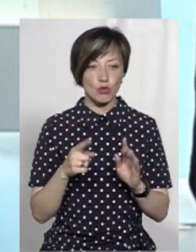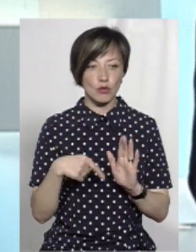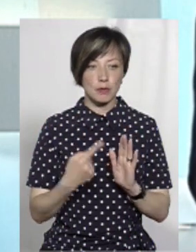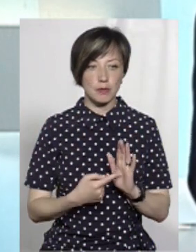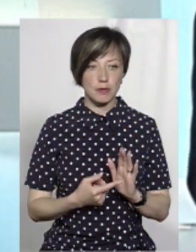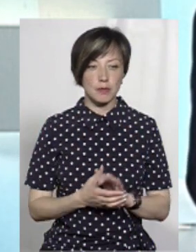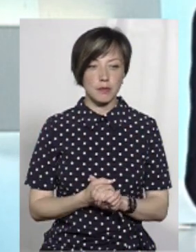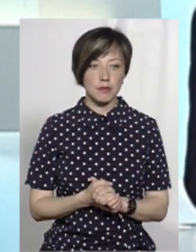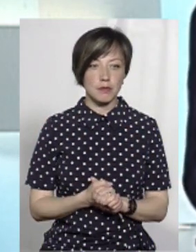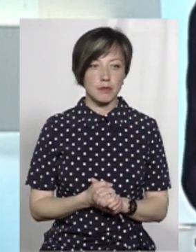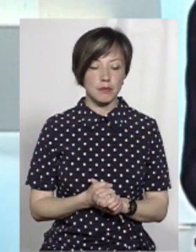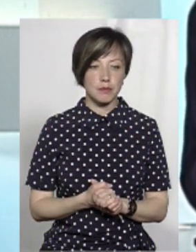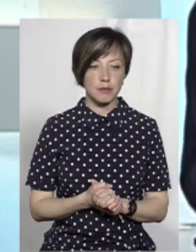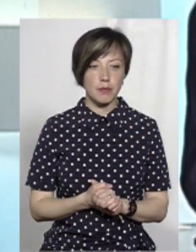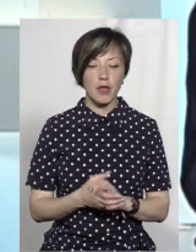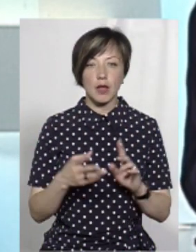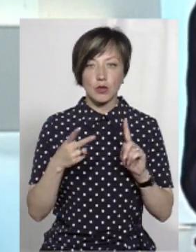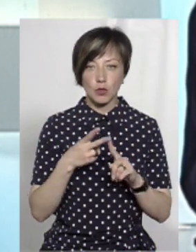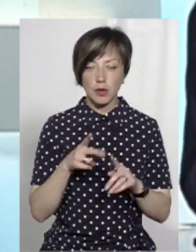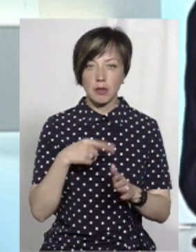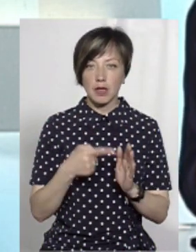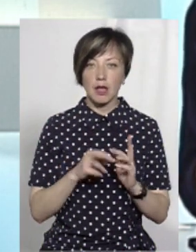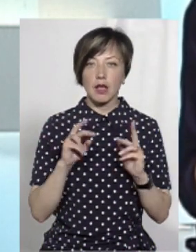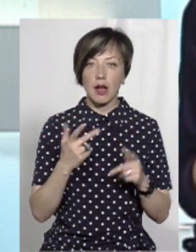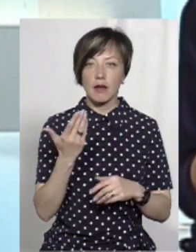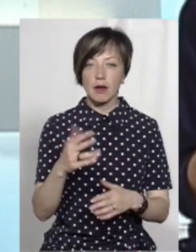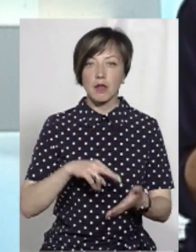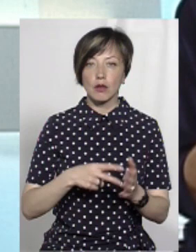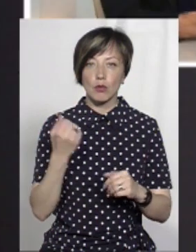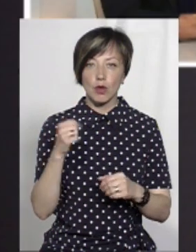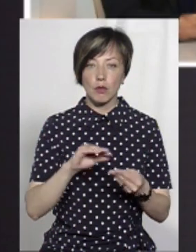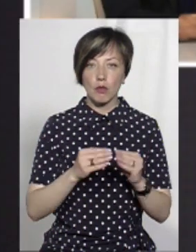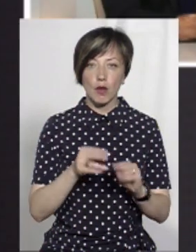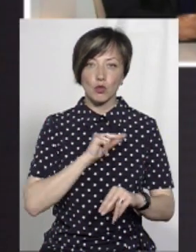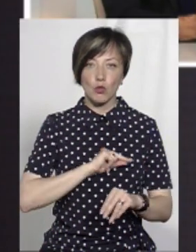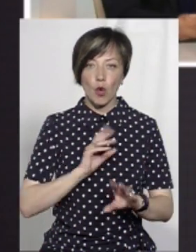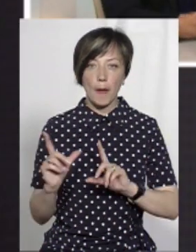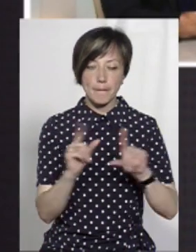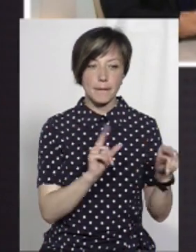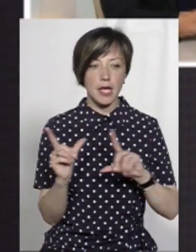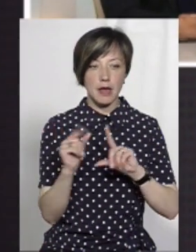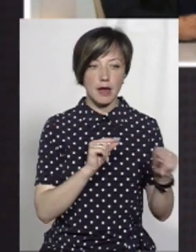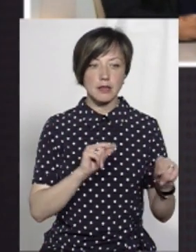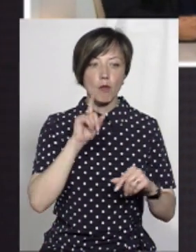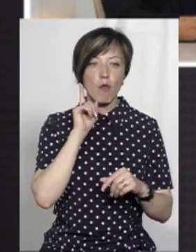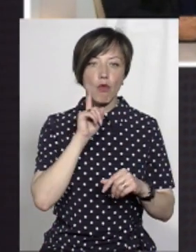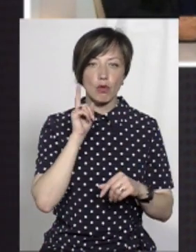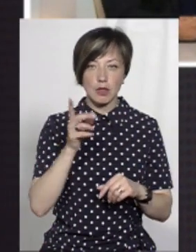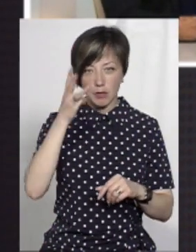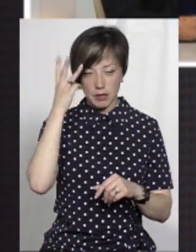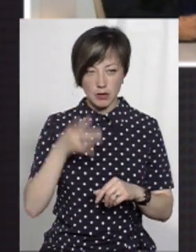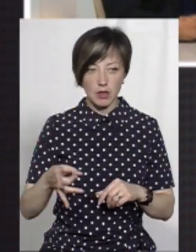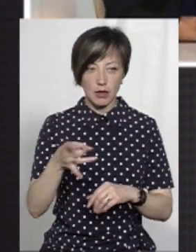запитує Віта Тамаєва. І ще коротке питання. Як Вадим Лозовий планує подолати проблему трудової еміграції молоді Хмельницького